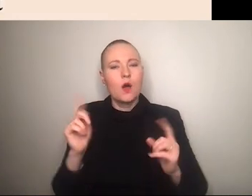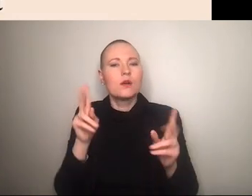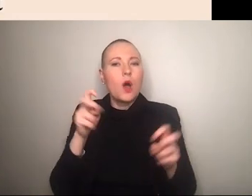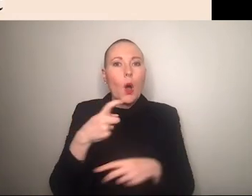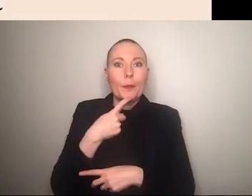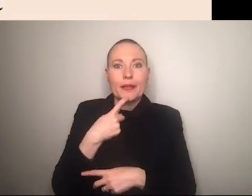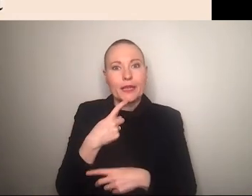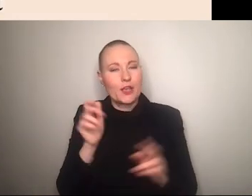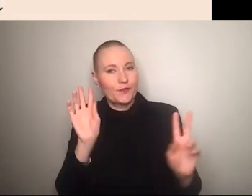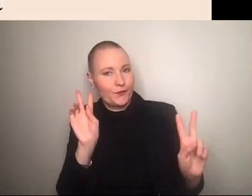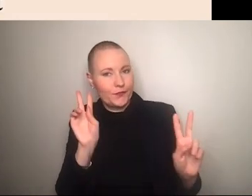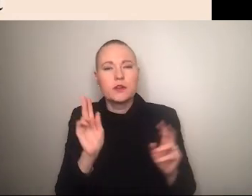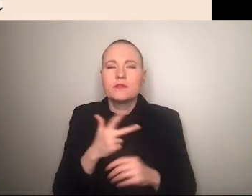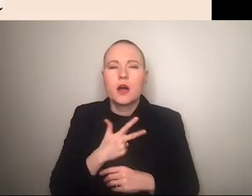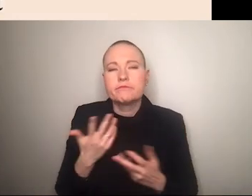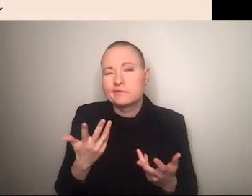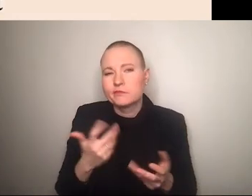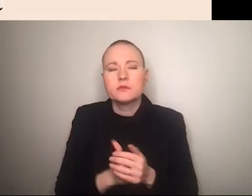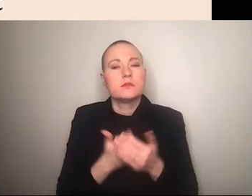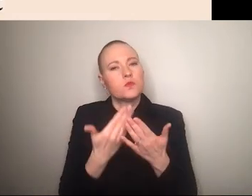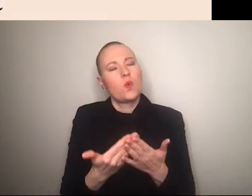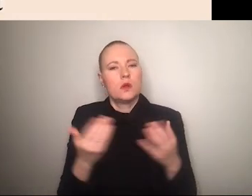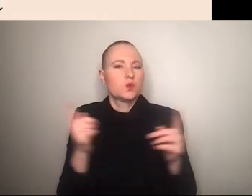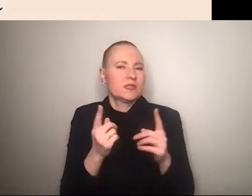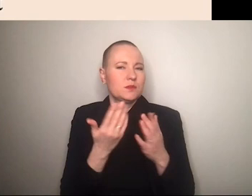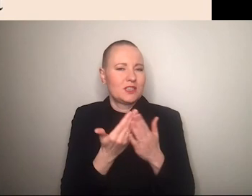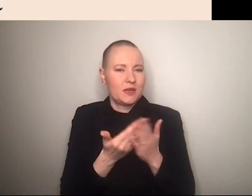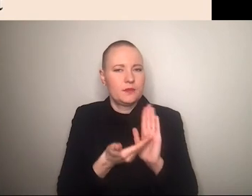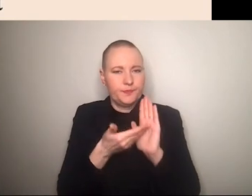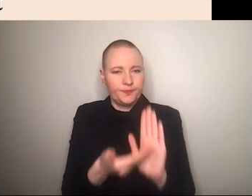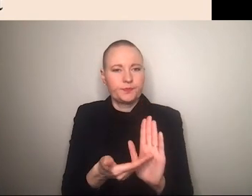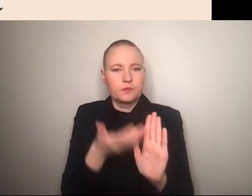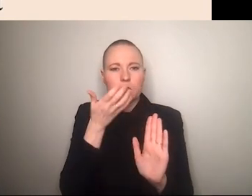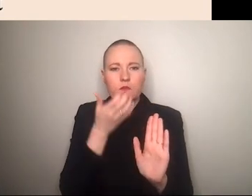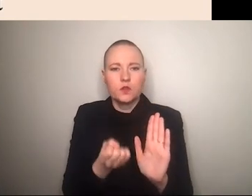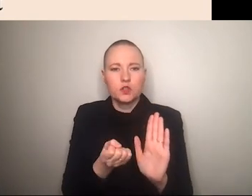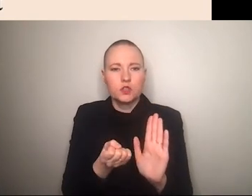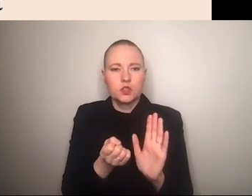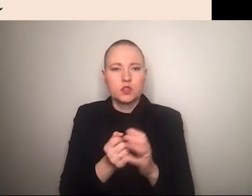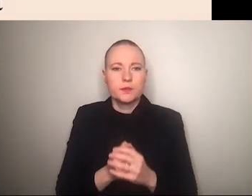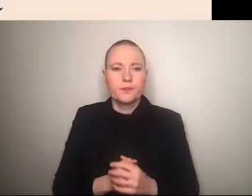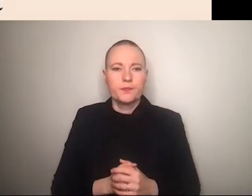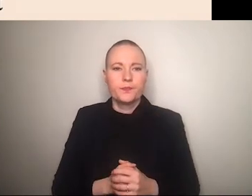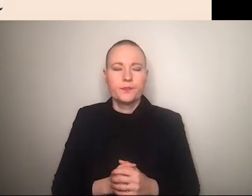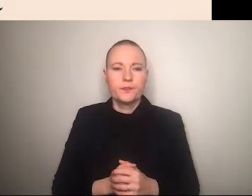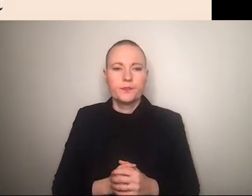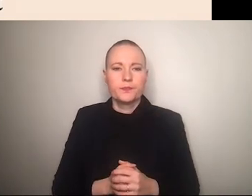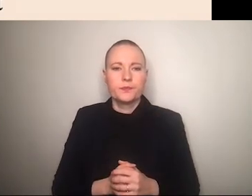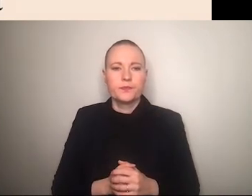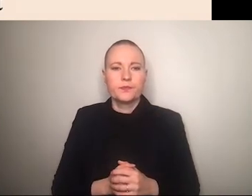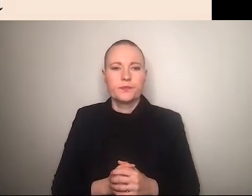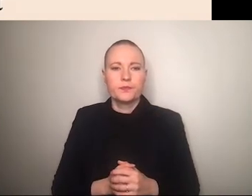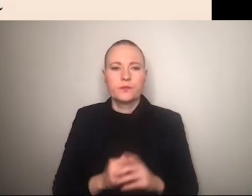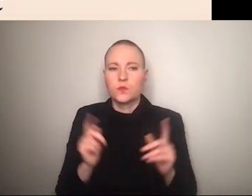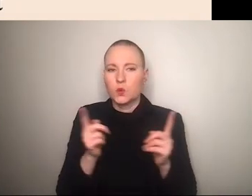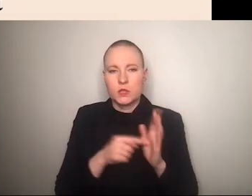auch hier möchte ich ein ganz kurzes beispiel einblenden wird das kurz